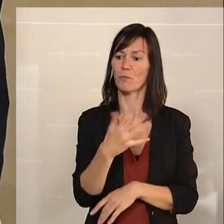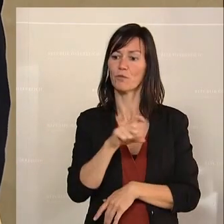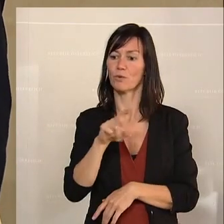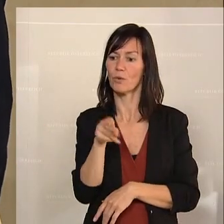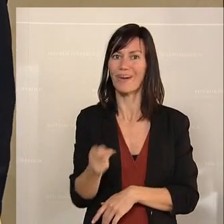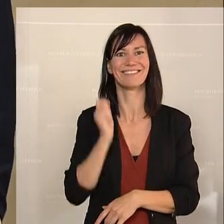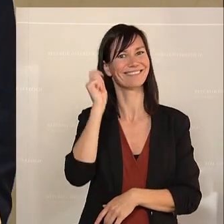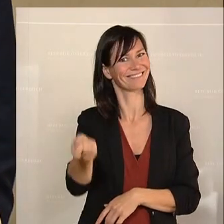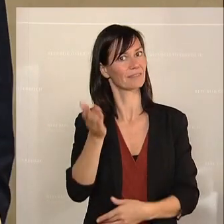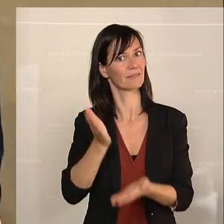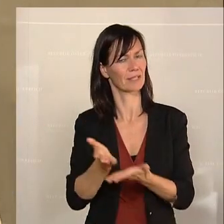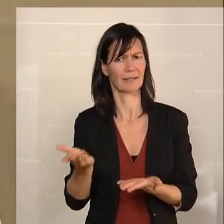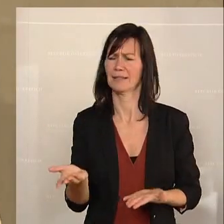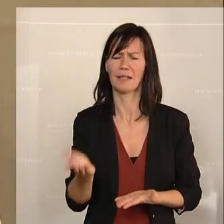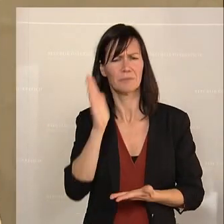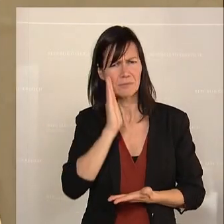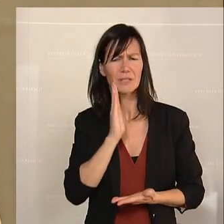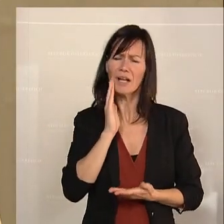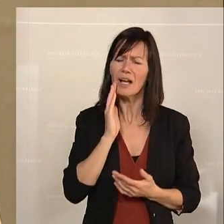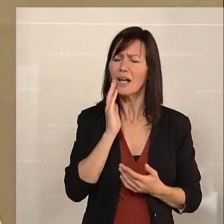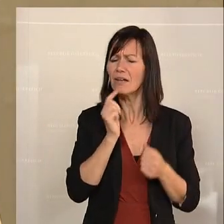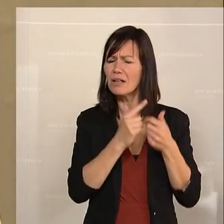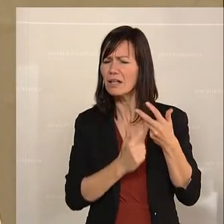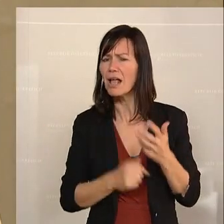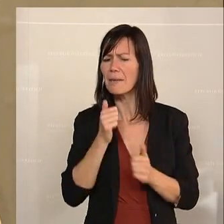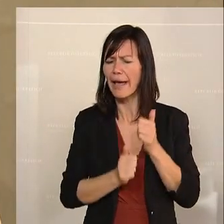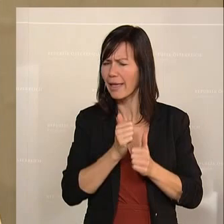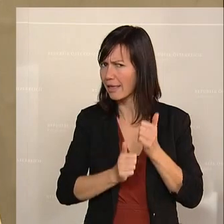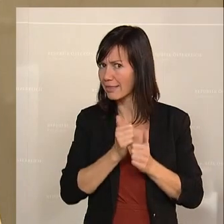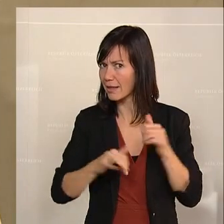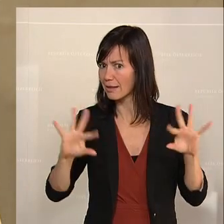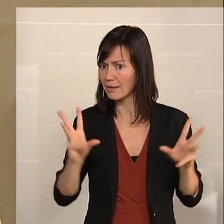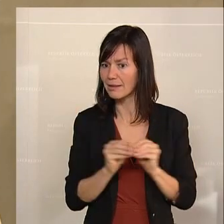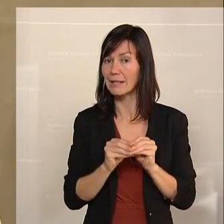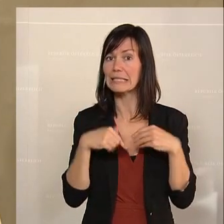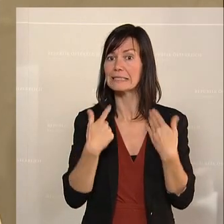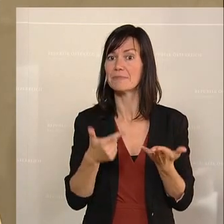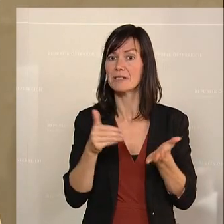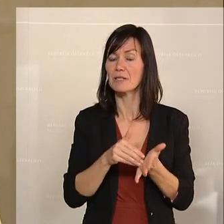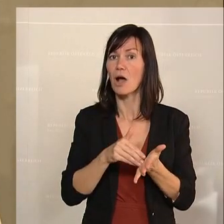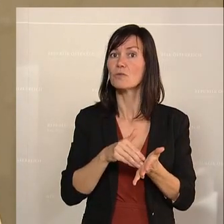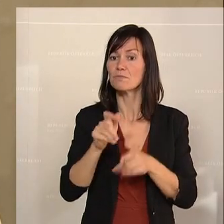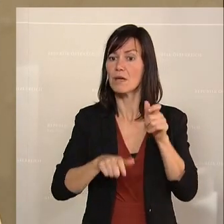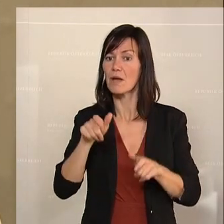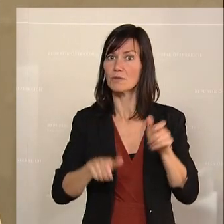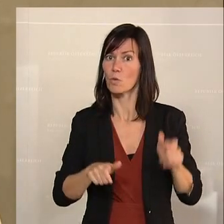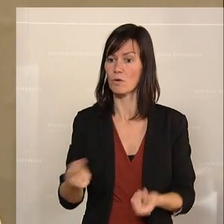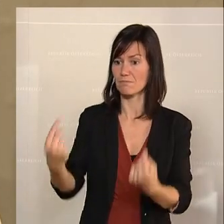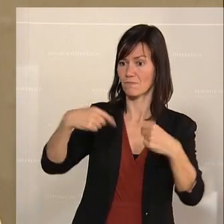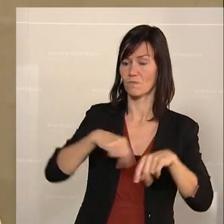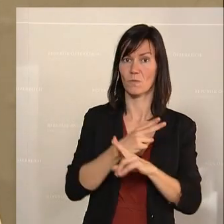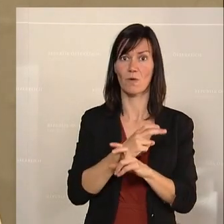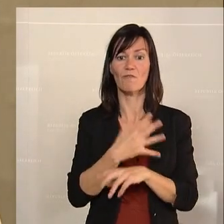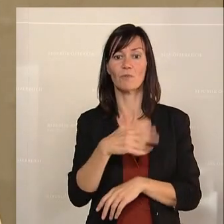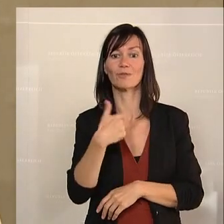Hand gedrückt. Und ich würde Sie ersuchen, einmal ein bisschen mitzurechnen. Wenn wir heuer davon ausgehen, dass 70.000 Menschen zu uns kommen, dann sind das 35